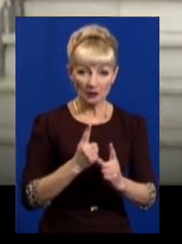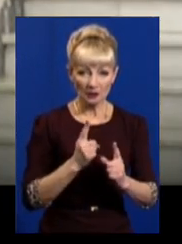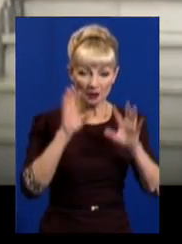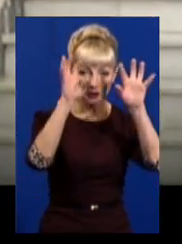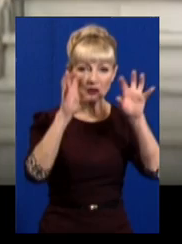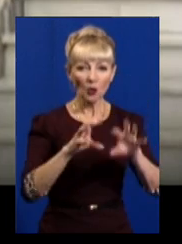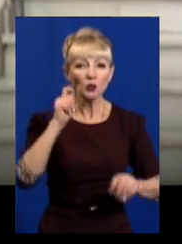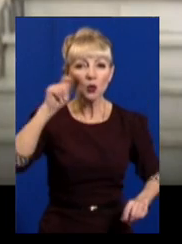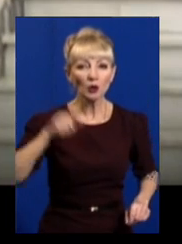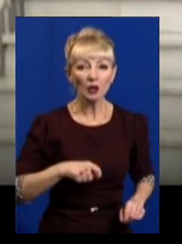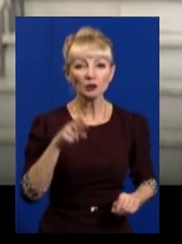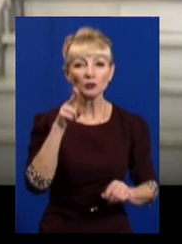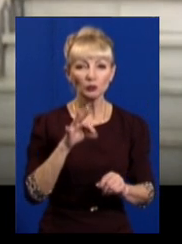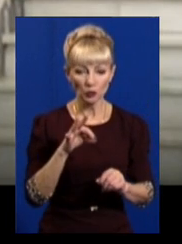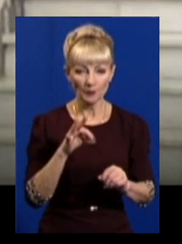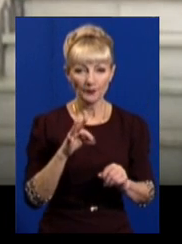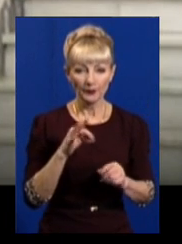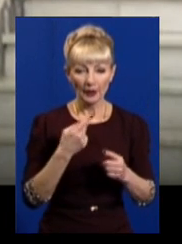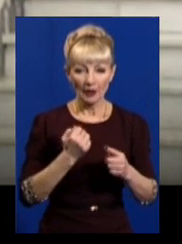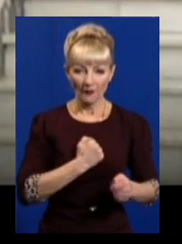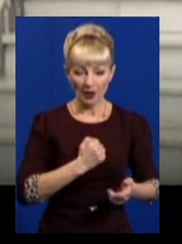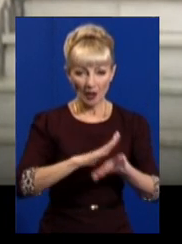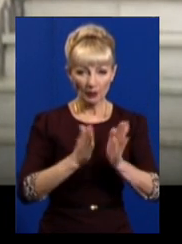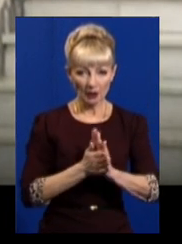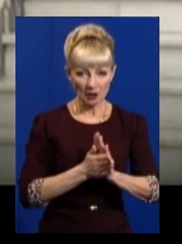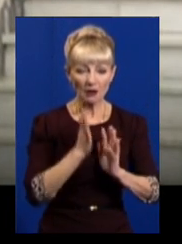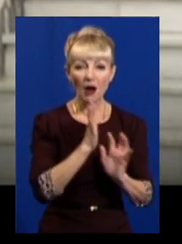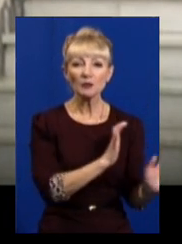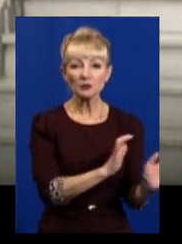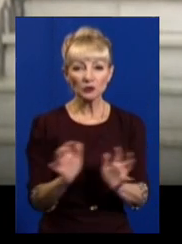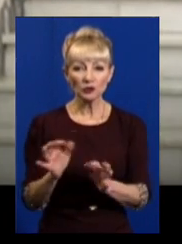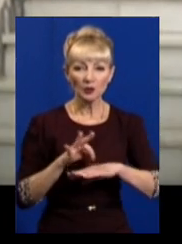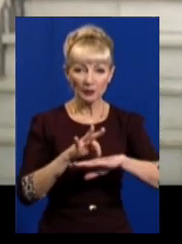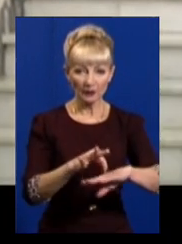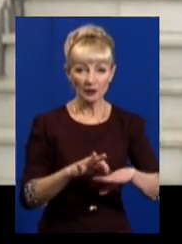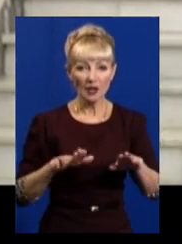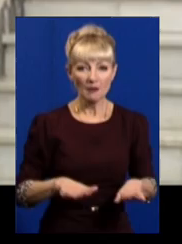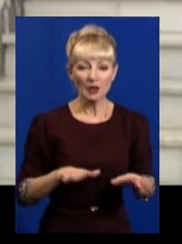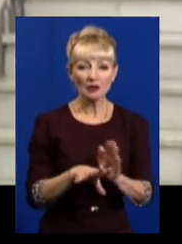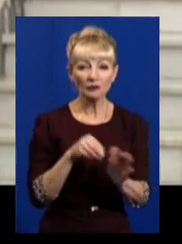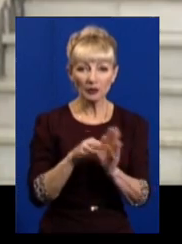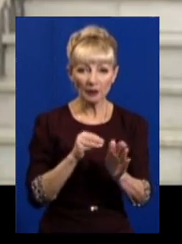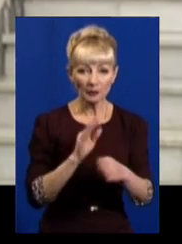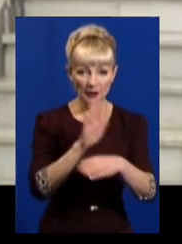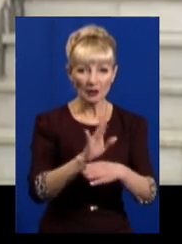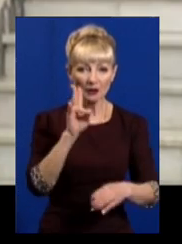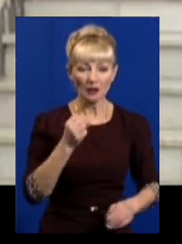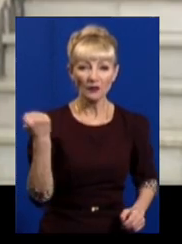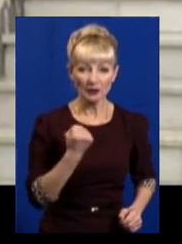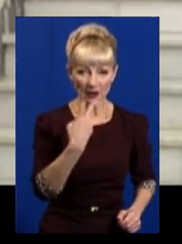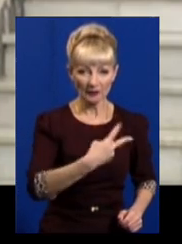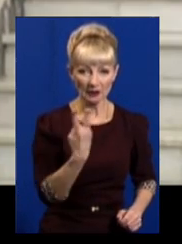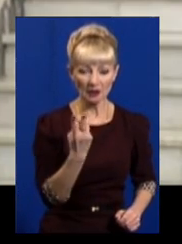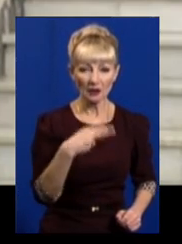закону України про правовий режим воєнного стану щодо забезпечення проведення місцевих виборів, призначених на неділю 23